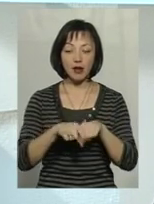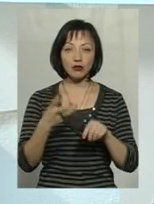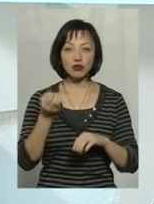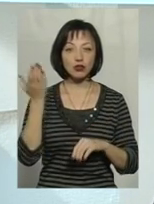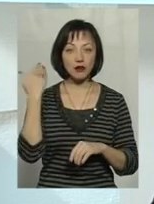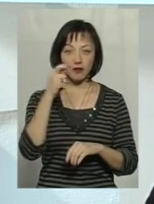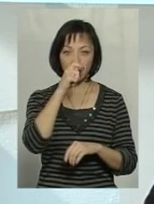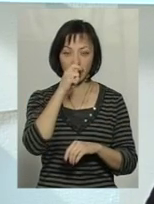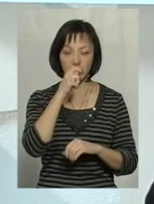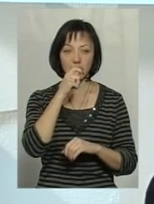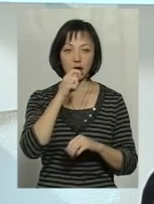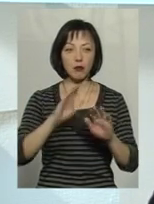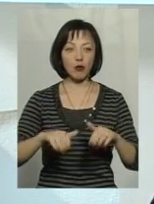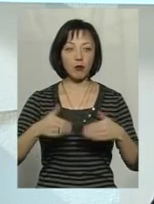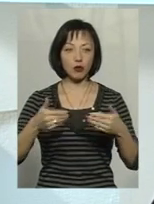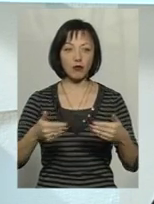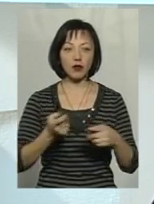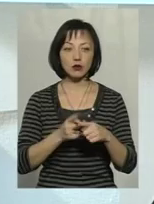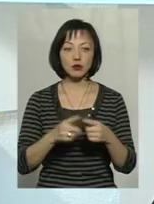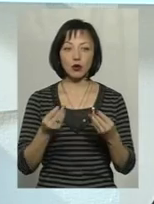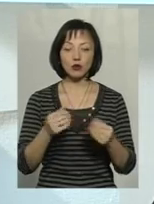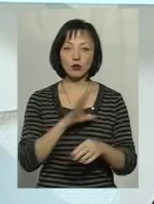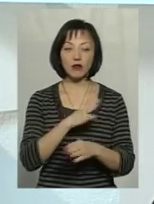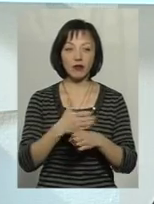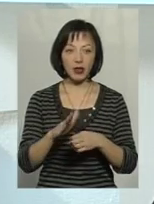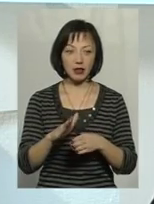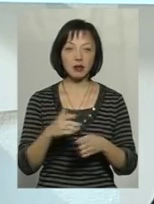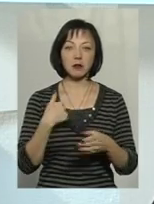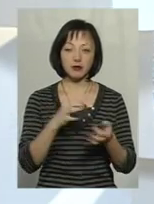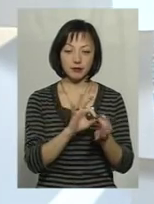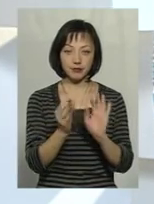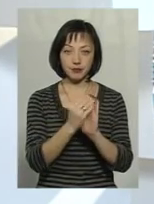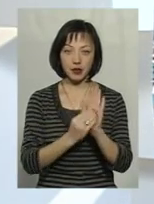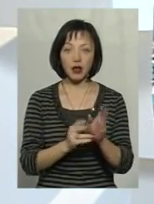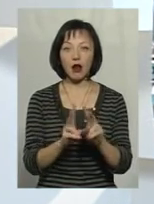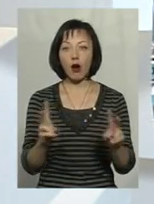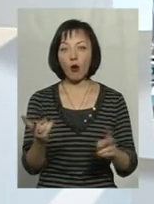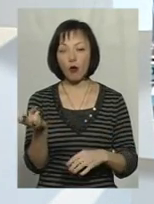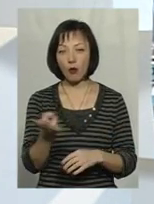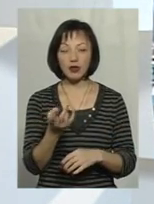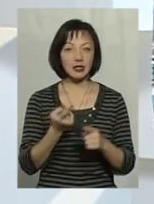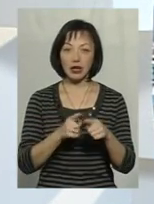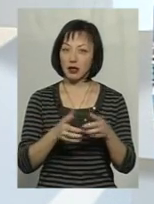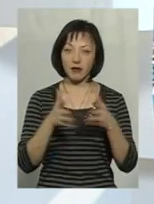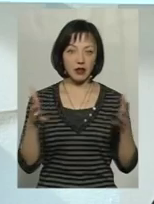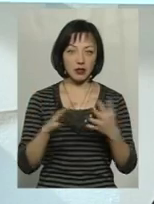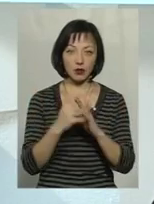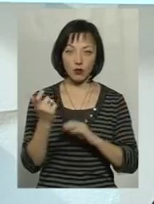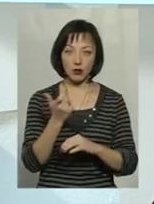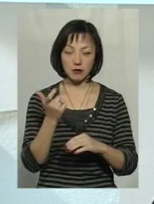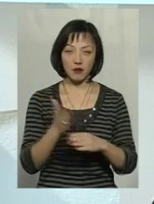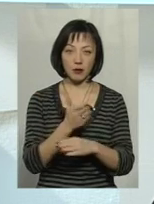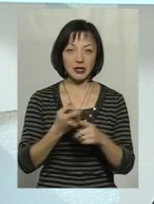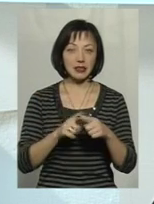пропонувала, щоб ці кошти були виділені, і ми обґрунтували, для кого це кошти. Це не для великих сельхозвиробників, це не